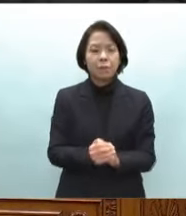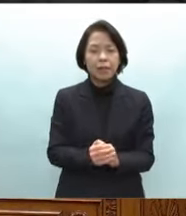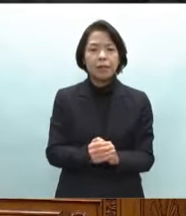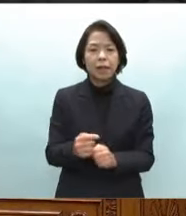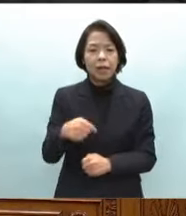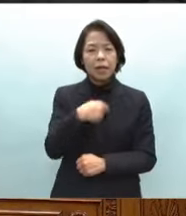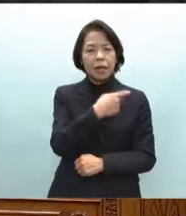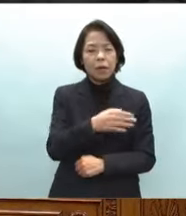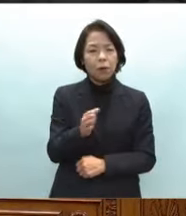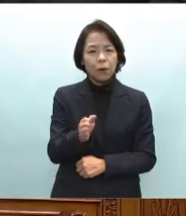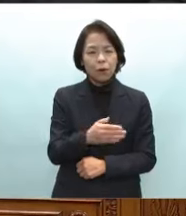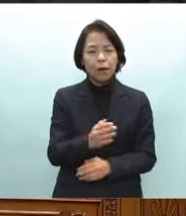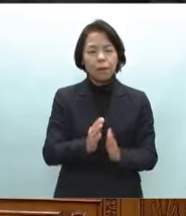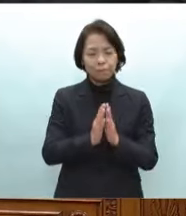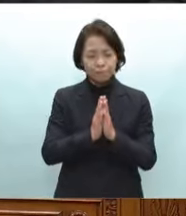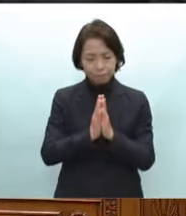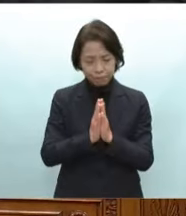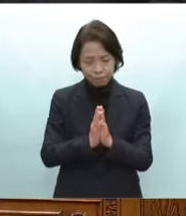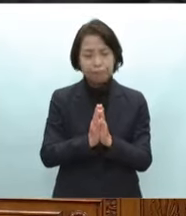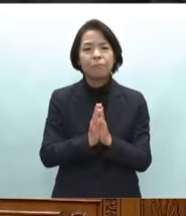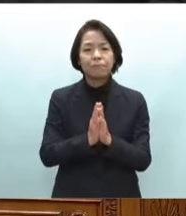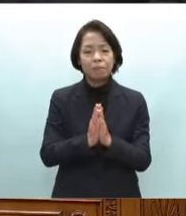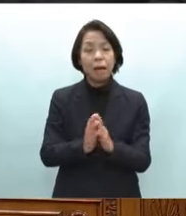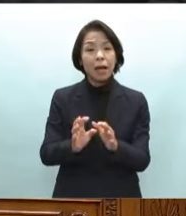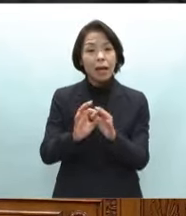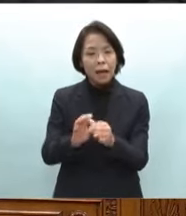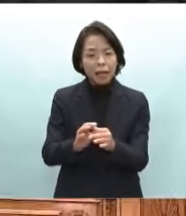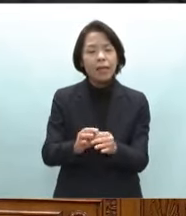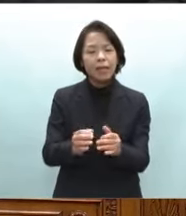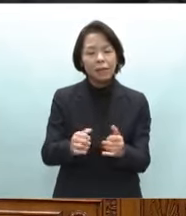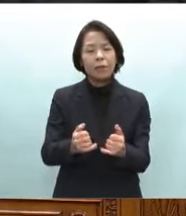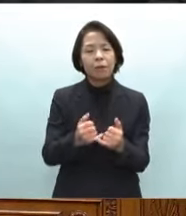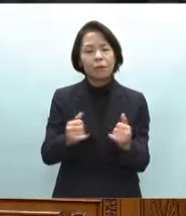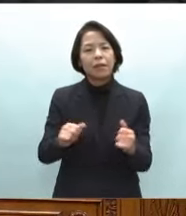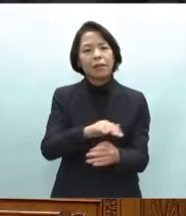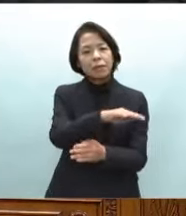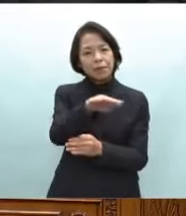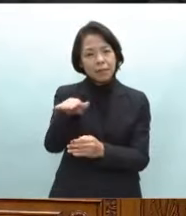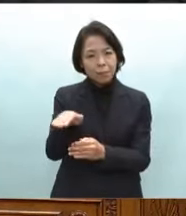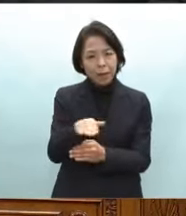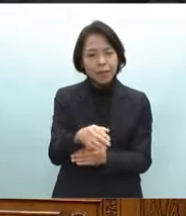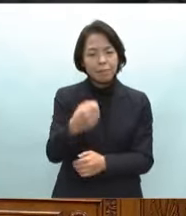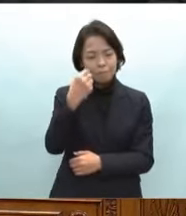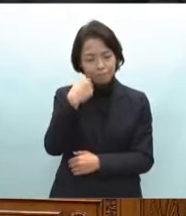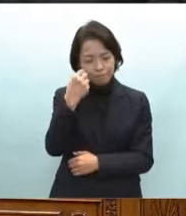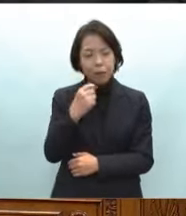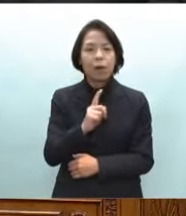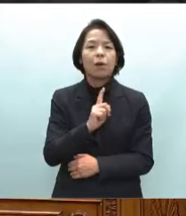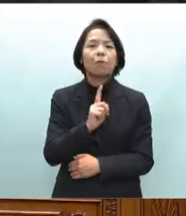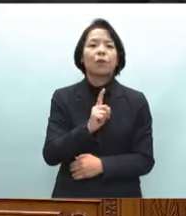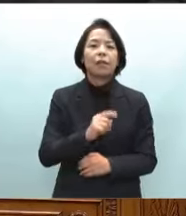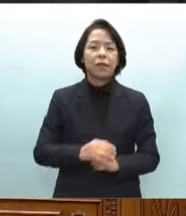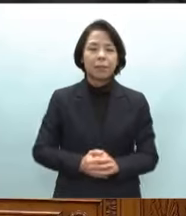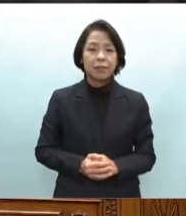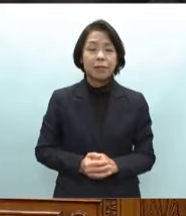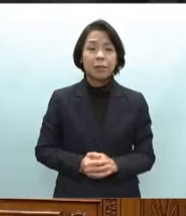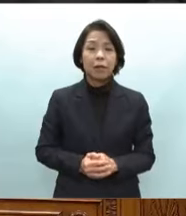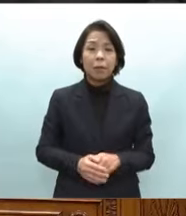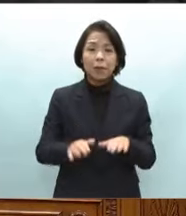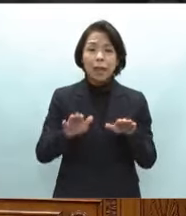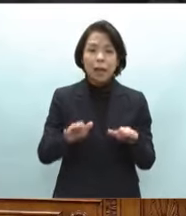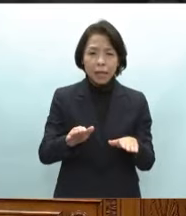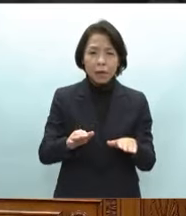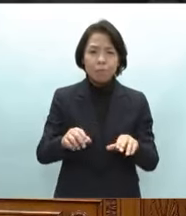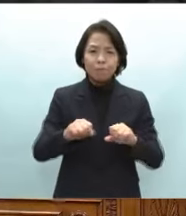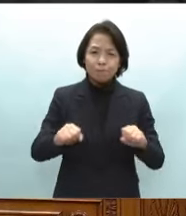哀悼の誠を捧げご縁のある皆様にお悔やみを申し上げますまた今なお安